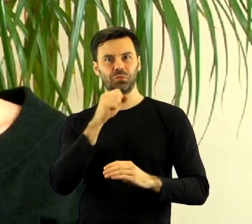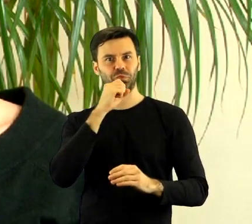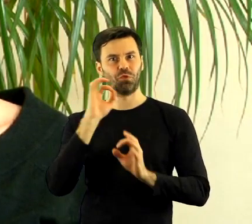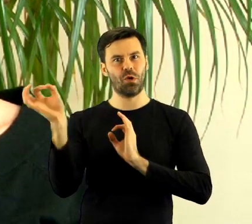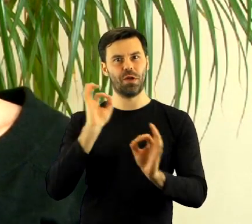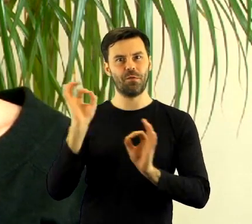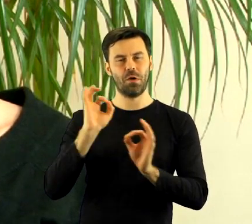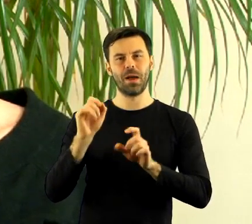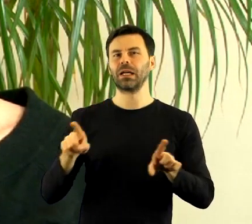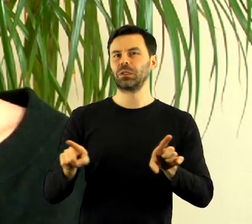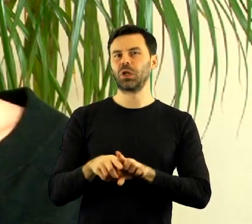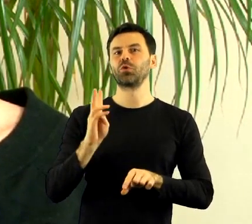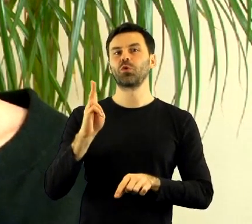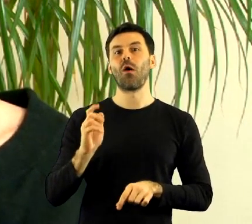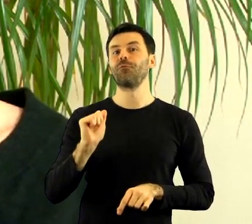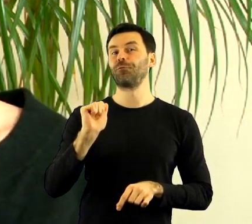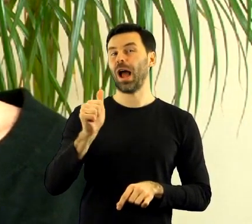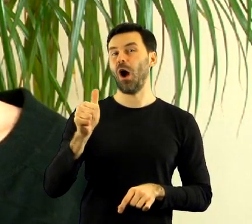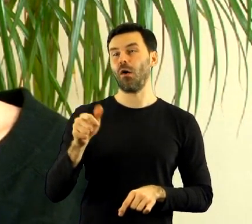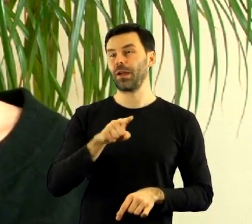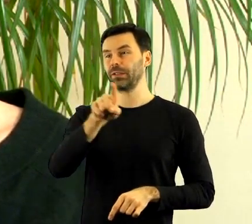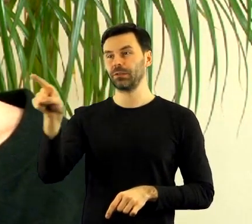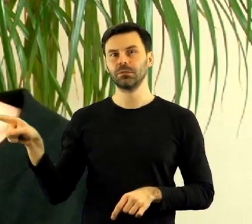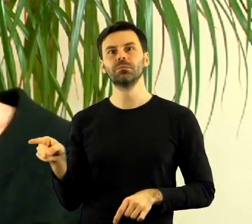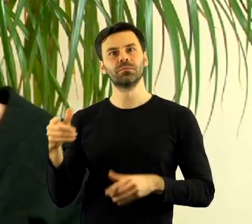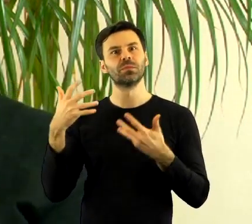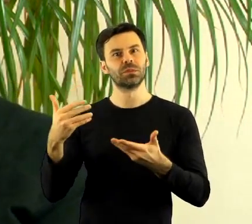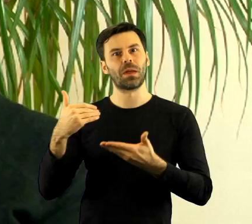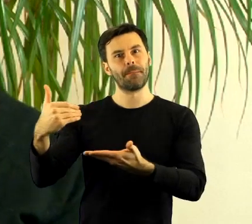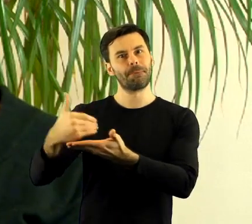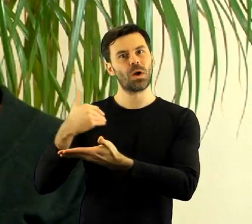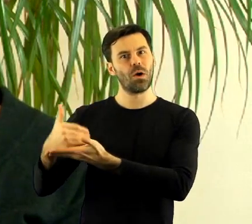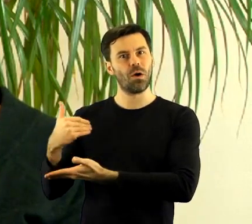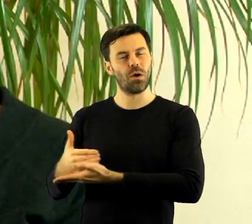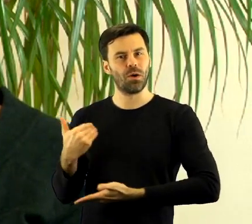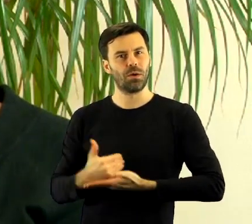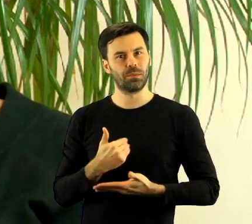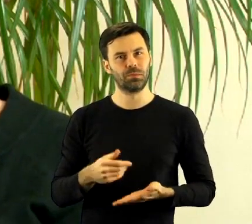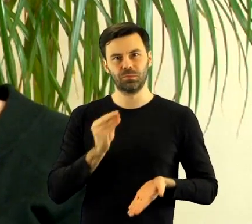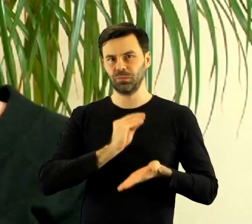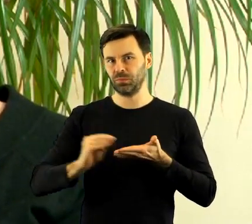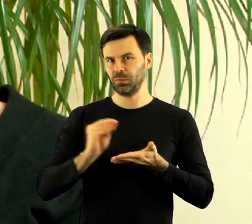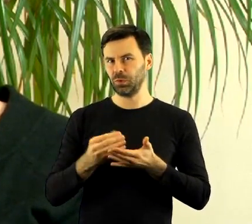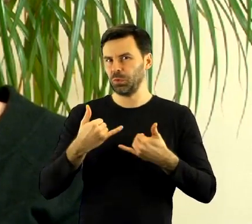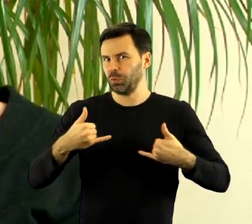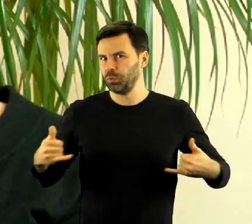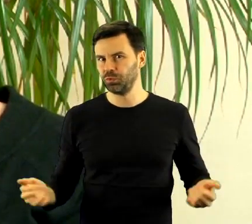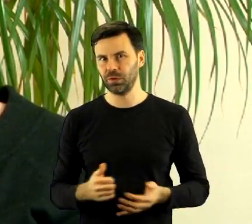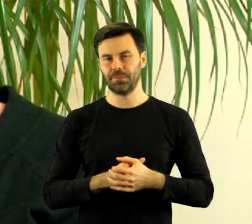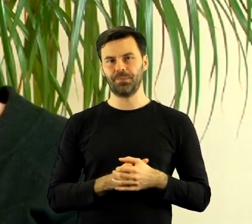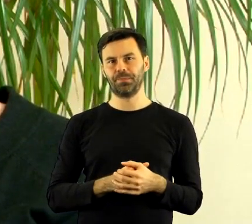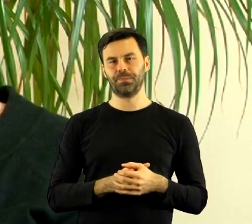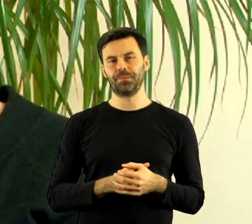Odzew fizycznie szukano mojej osoby lub osób, które się kojarzyły z zielonym wołominem i oferowano pomoc.